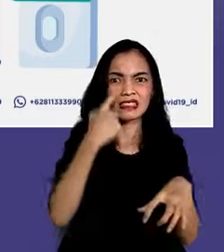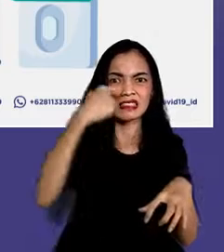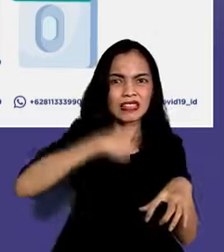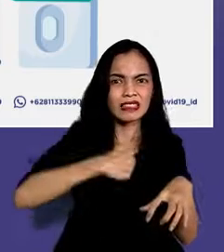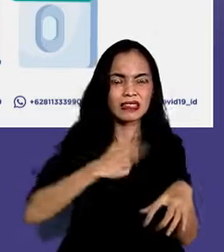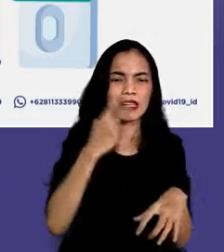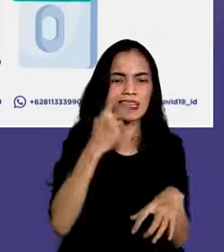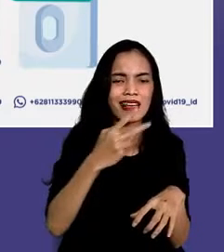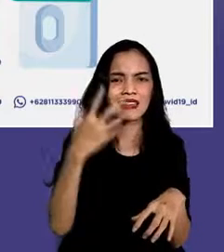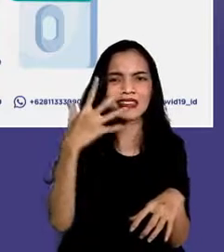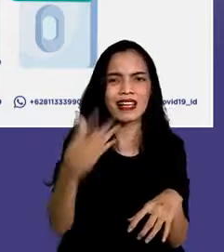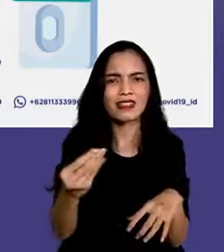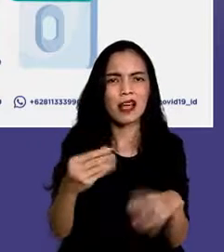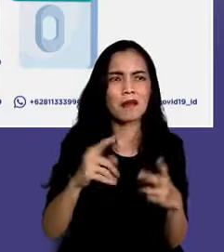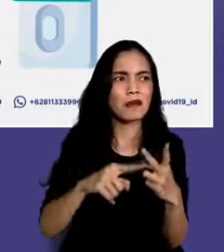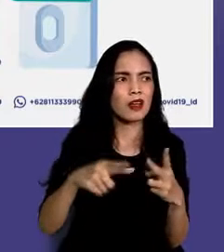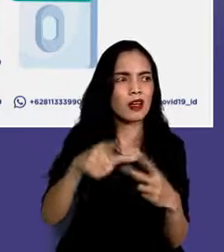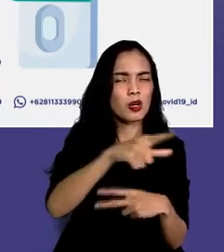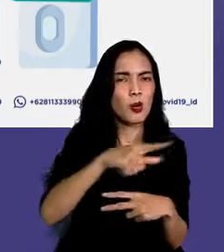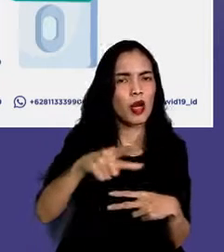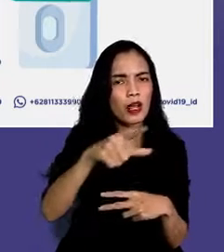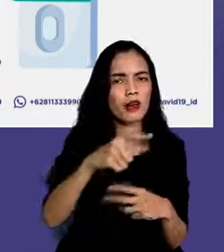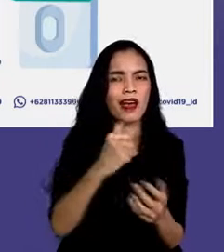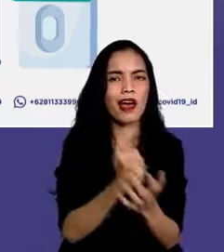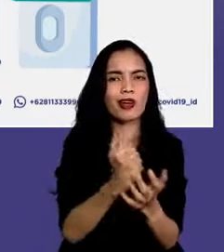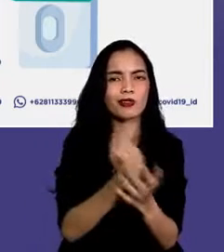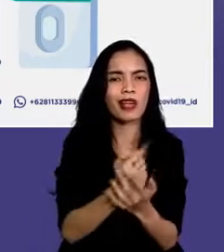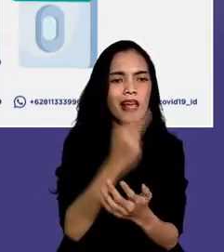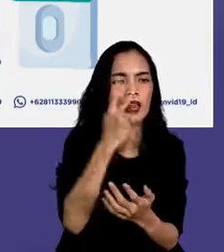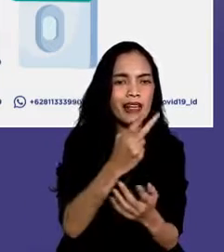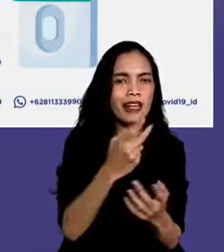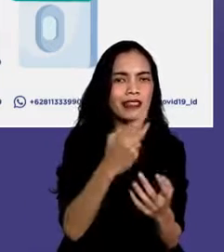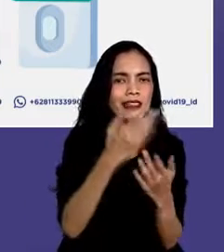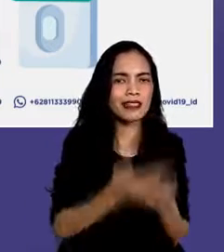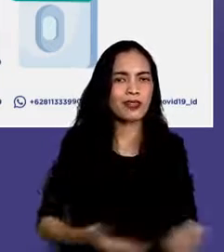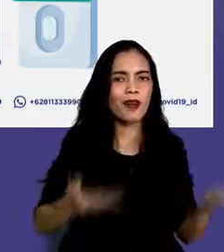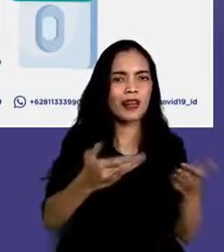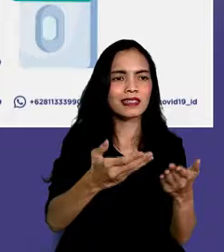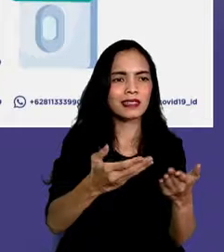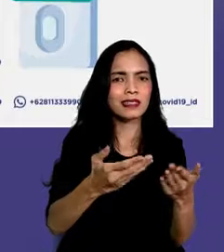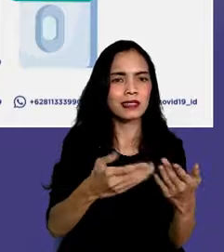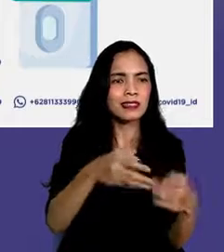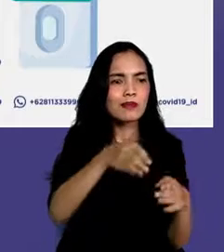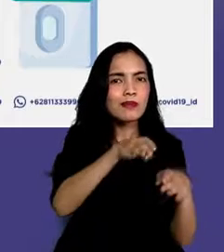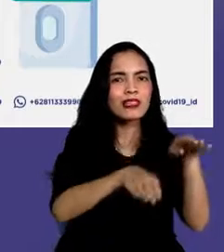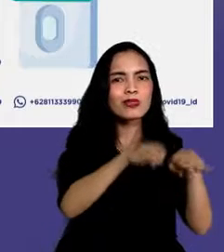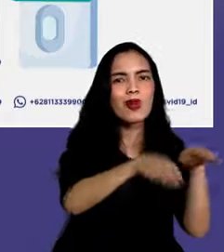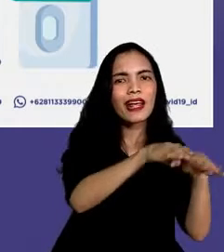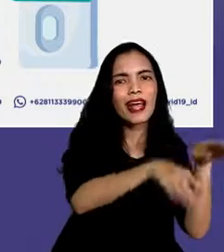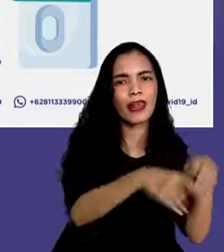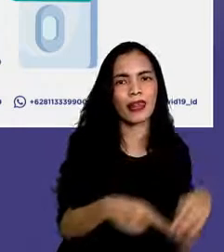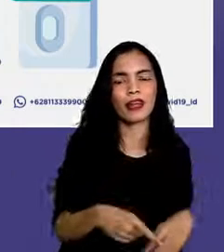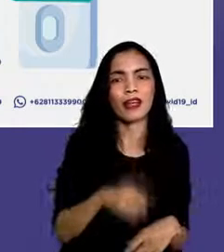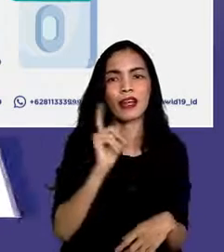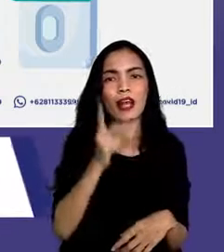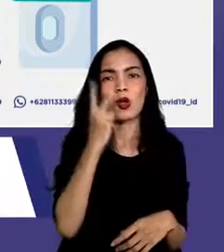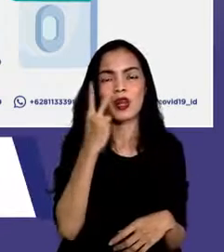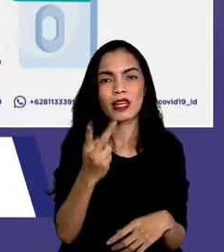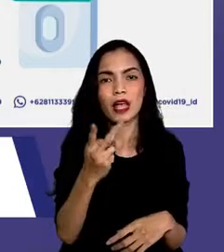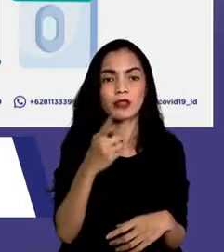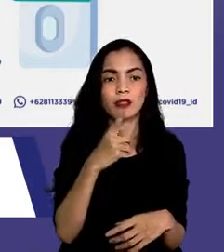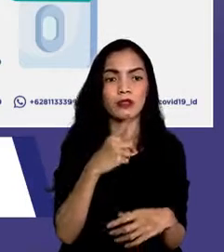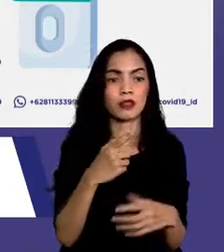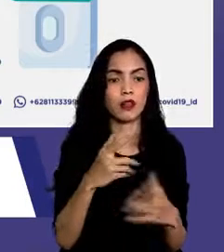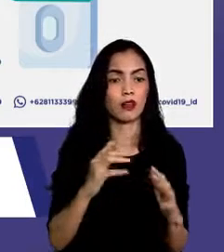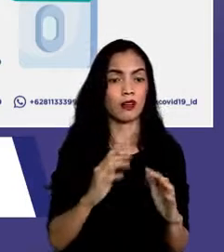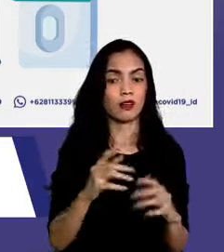atau kelurahan seharusnya menyesuaikan dengan kondisi kasus yang ada jika di daerah tidak